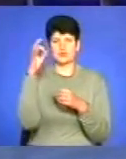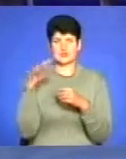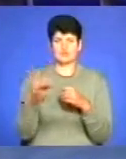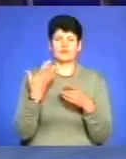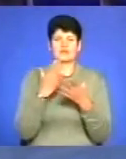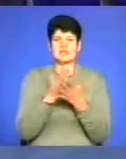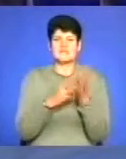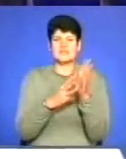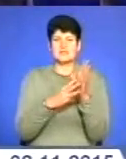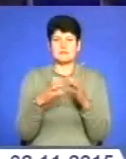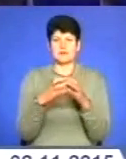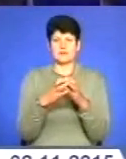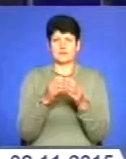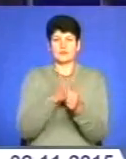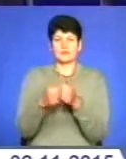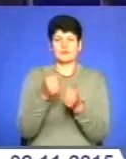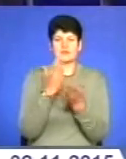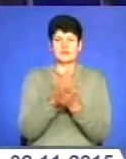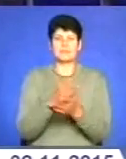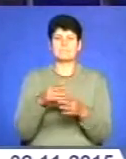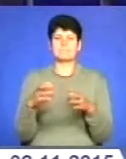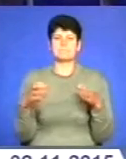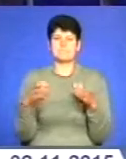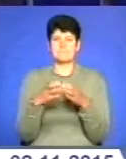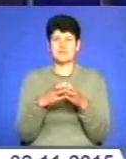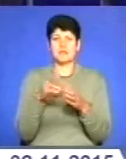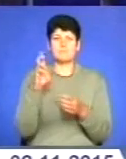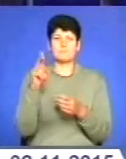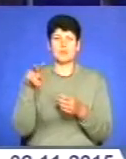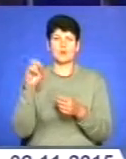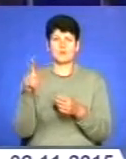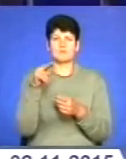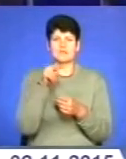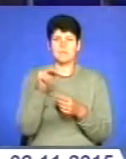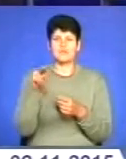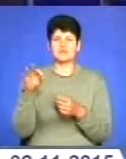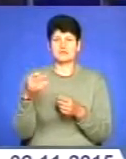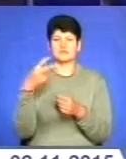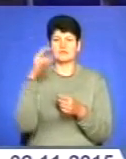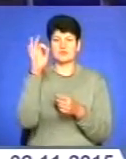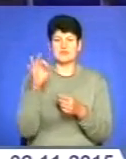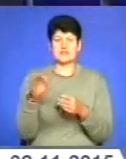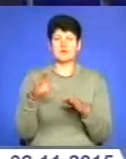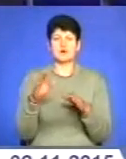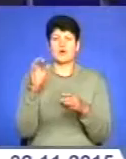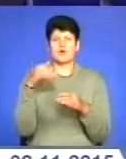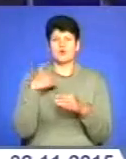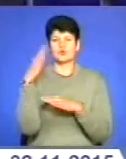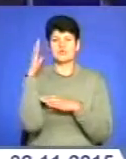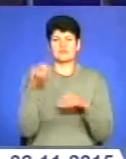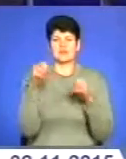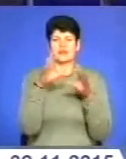Фаворитом є місцева організація партії «Блок Петра Порошенка – Солідарність». Майже 26% жителів області віддали свій голос за